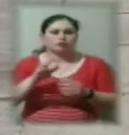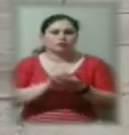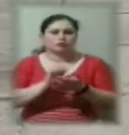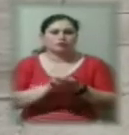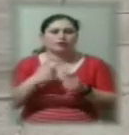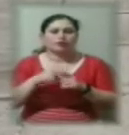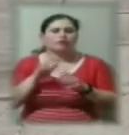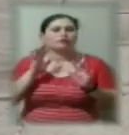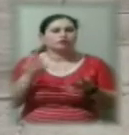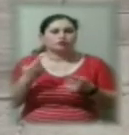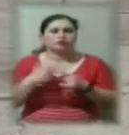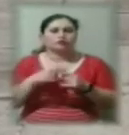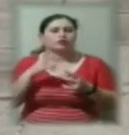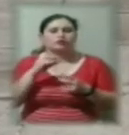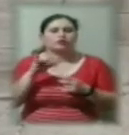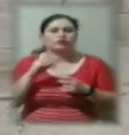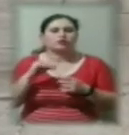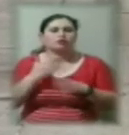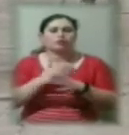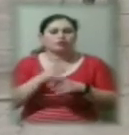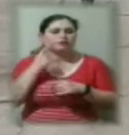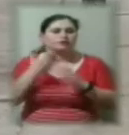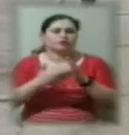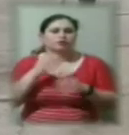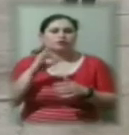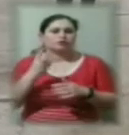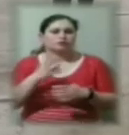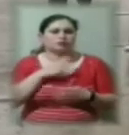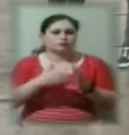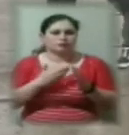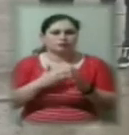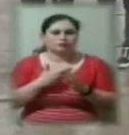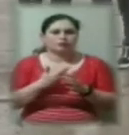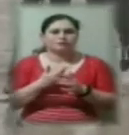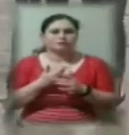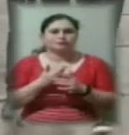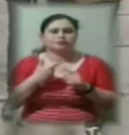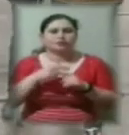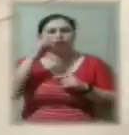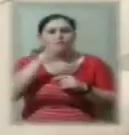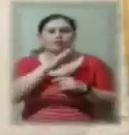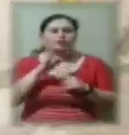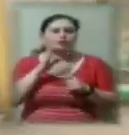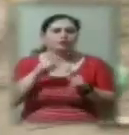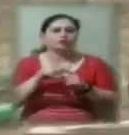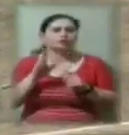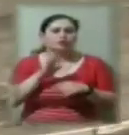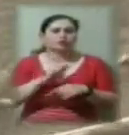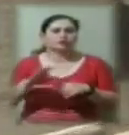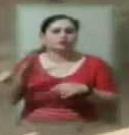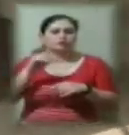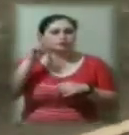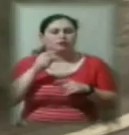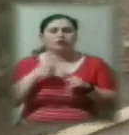невідкладна допомога, то завжди потрібно викликати швидку батьків, ставити довідомо батьків. Старшокласниця Анна